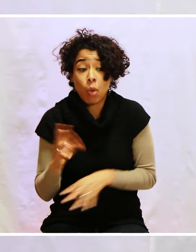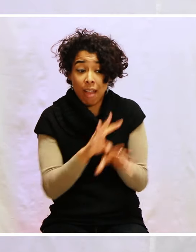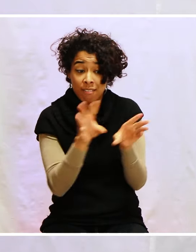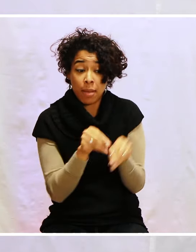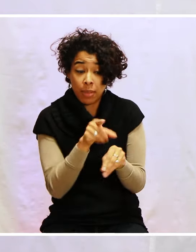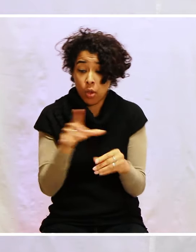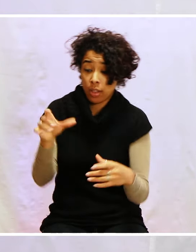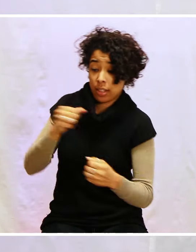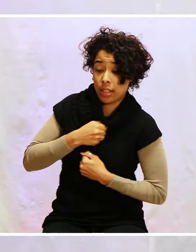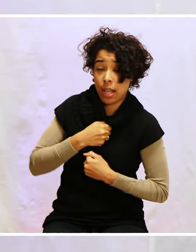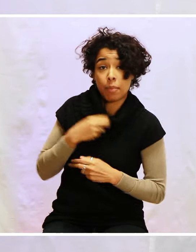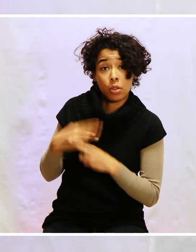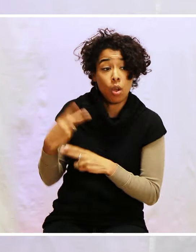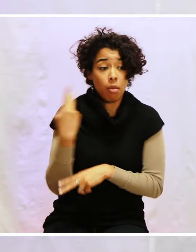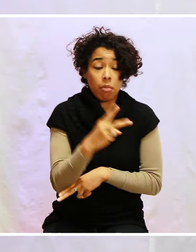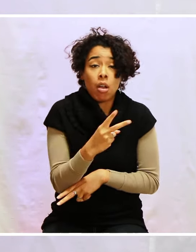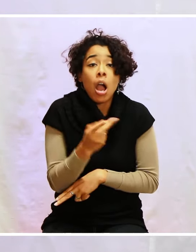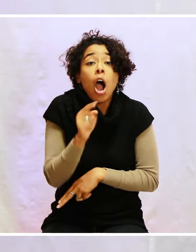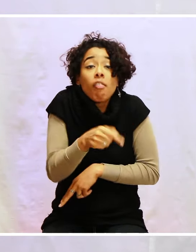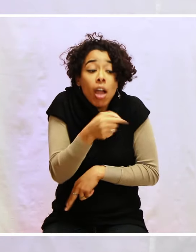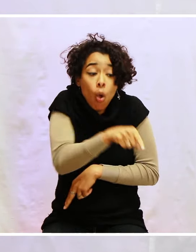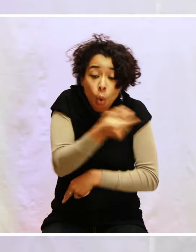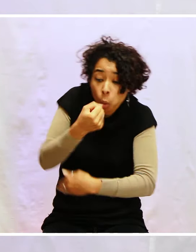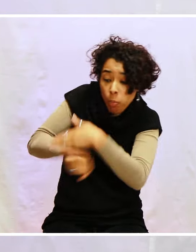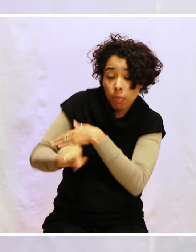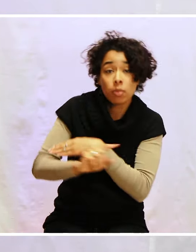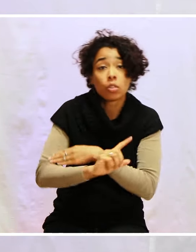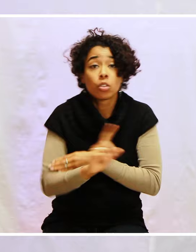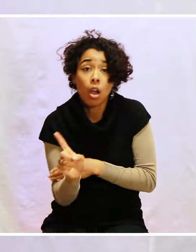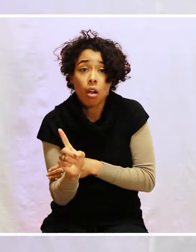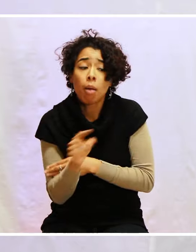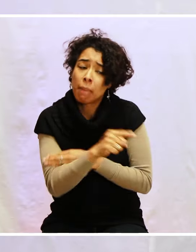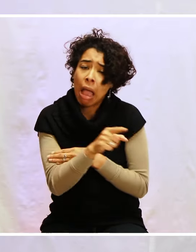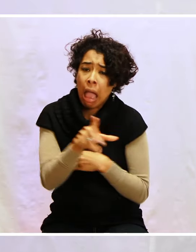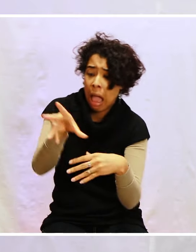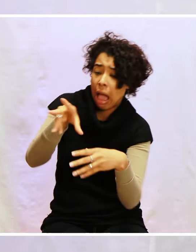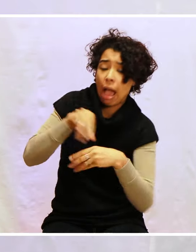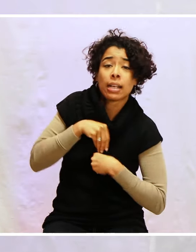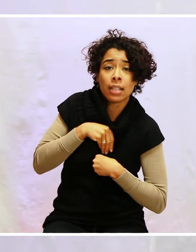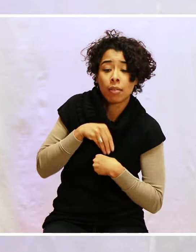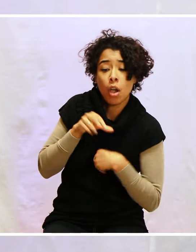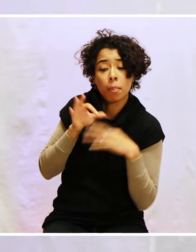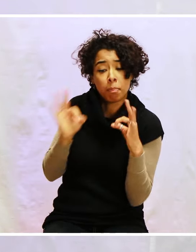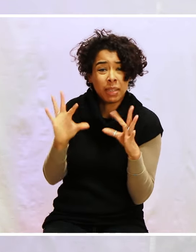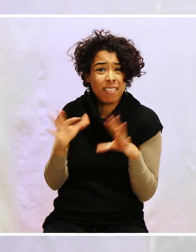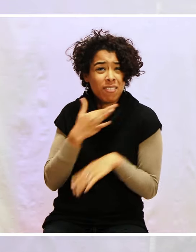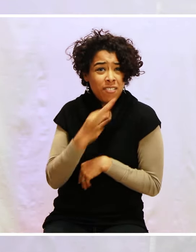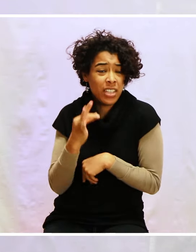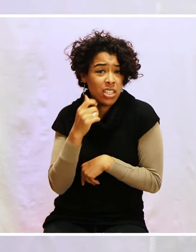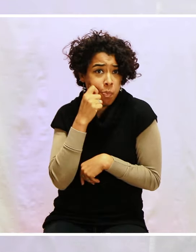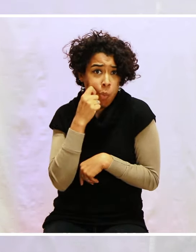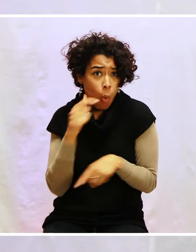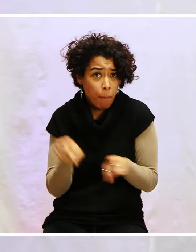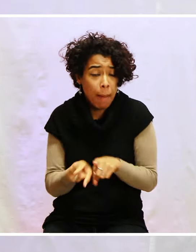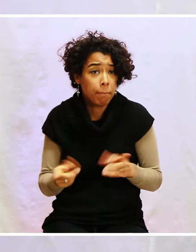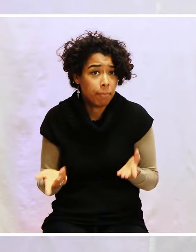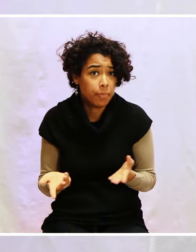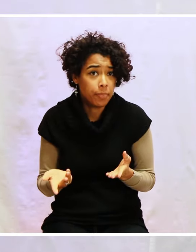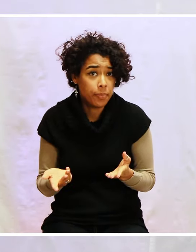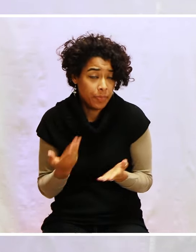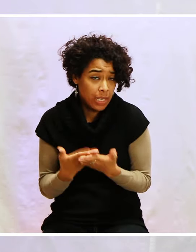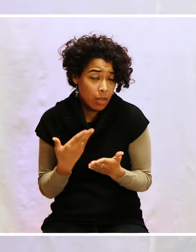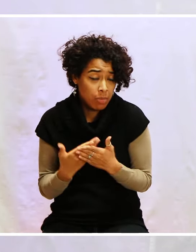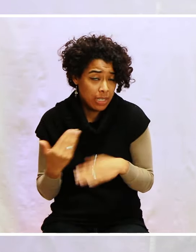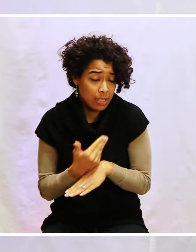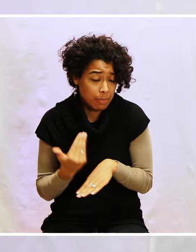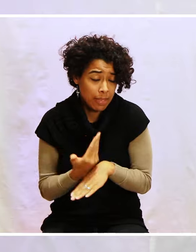c'est vraiment votre enfant, alors qu'ils ne l pas procréé, mais ils l'acceptent dans leur famille comme leur propre fils ou leur propre fille. C'est comme ça que ça